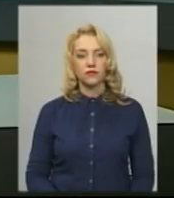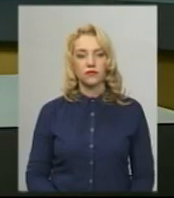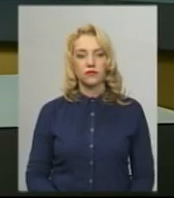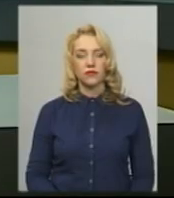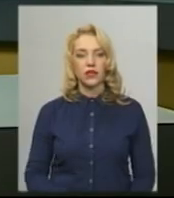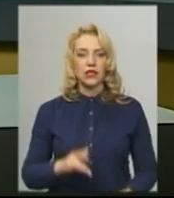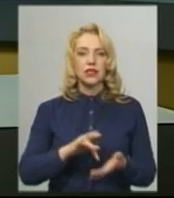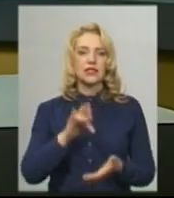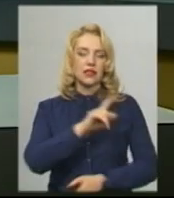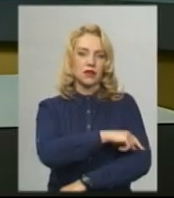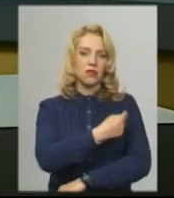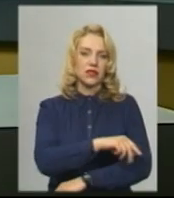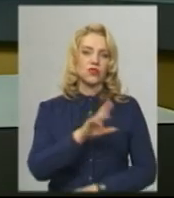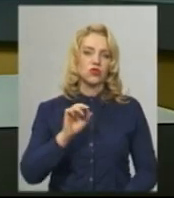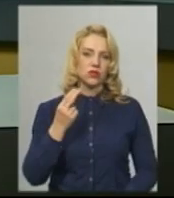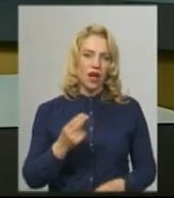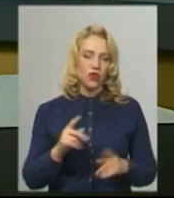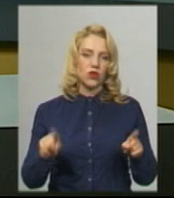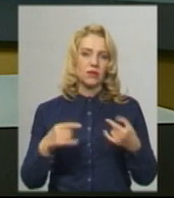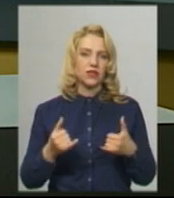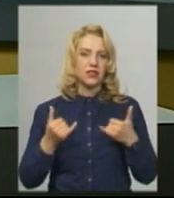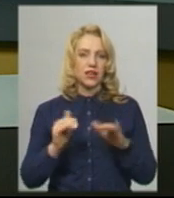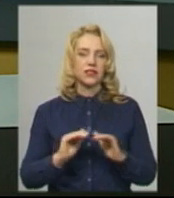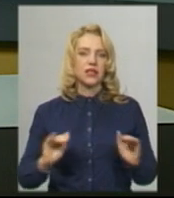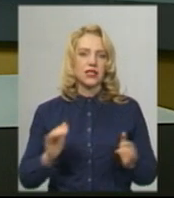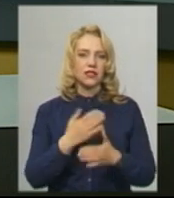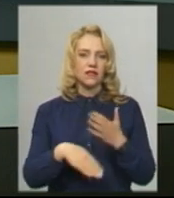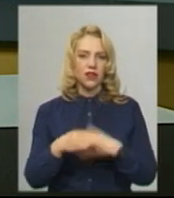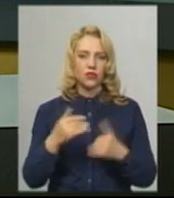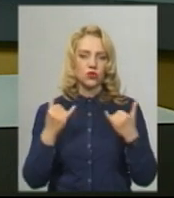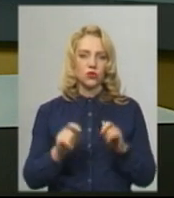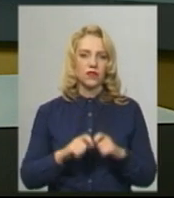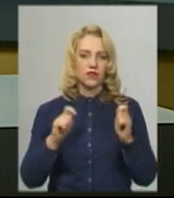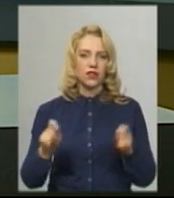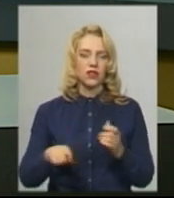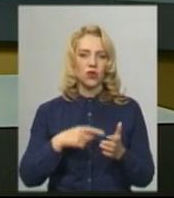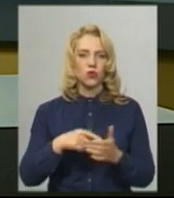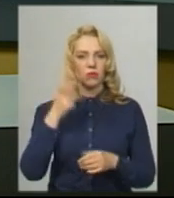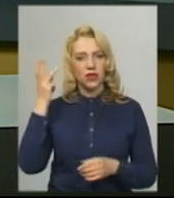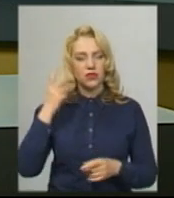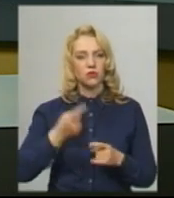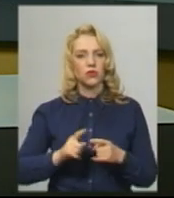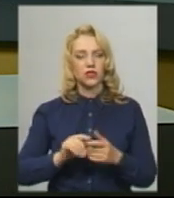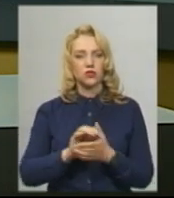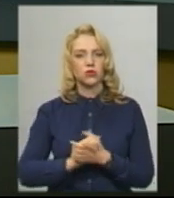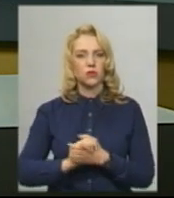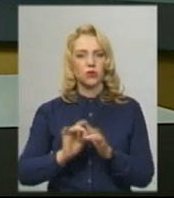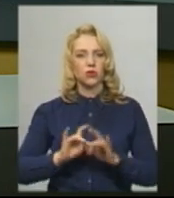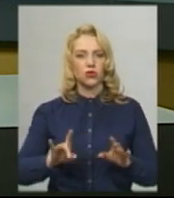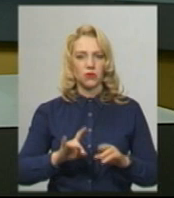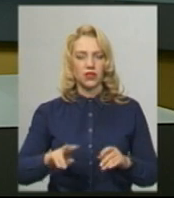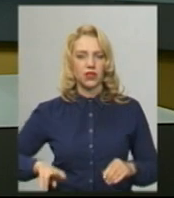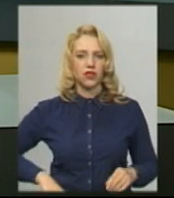Центр медико-соціальної реабілітації для дітей з інвалідністю сьогодні відкрили у Хмельницькому. Про це Суспільному розповіла